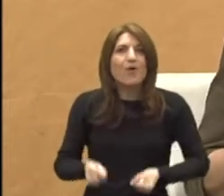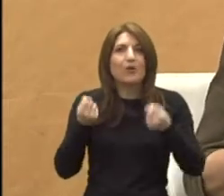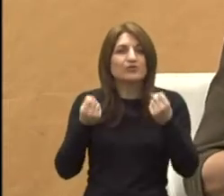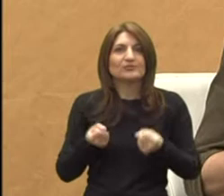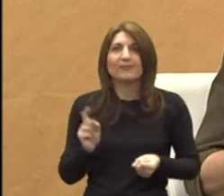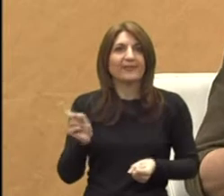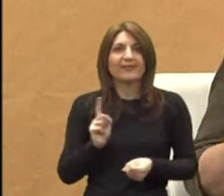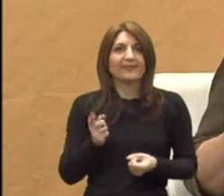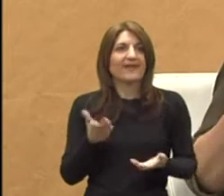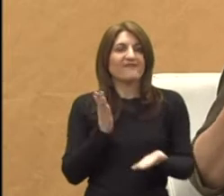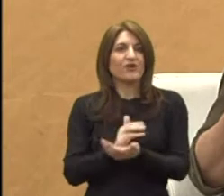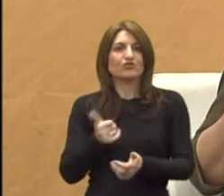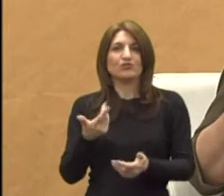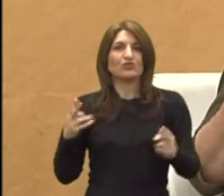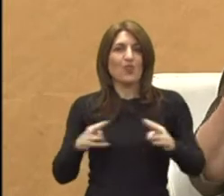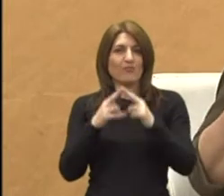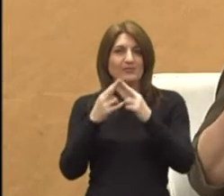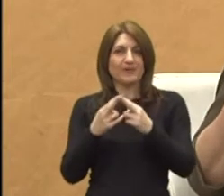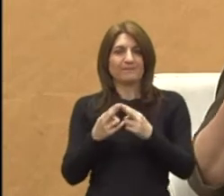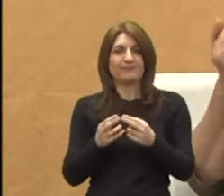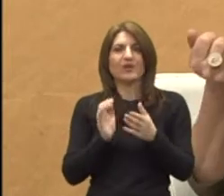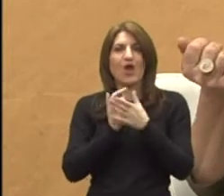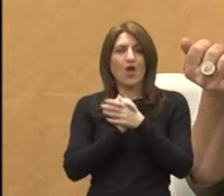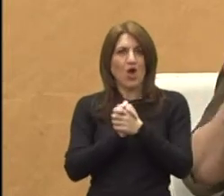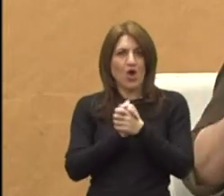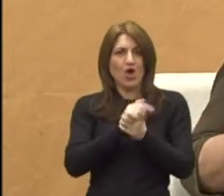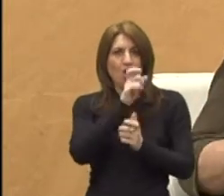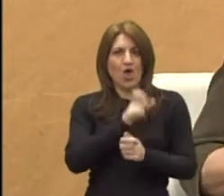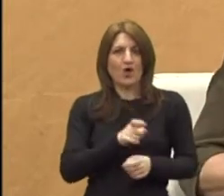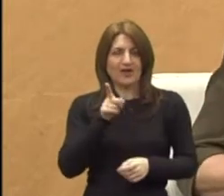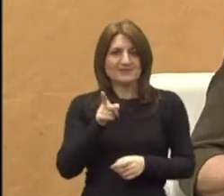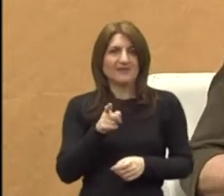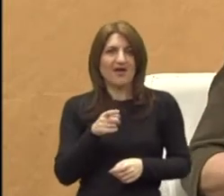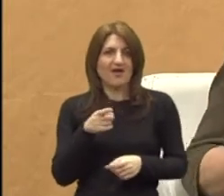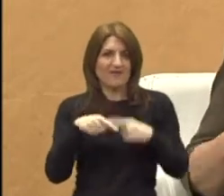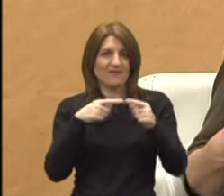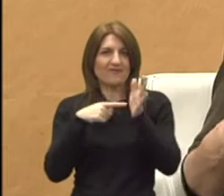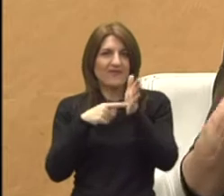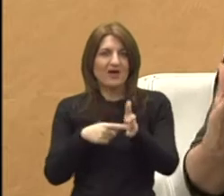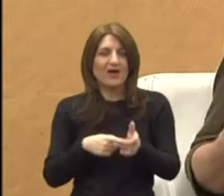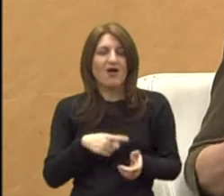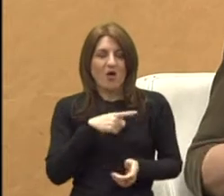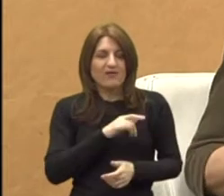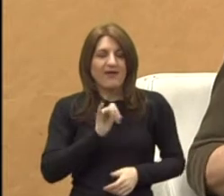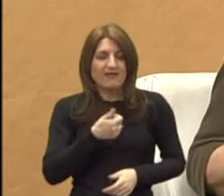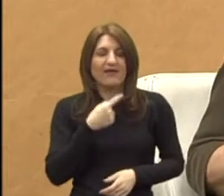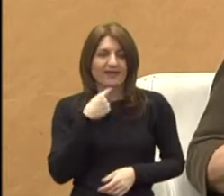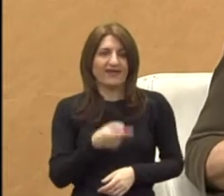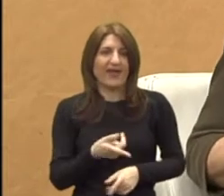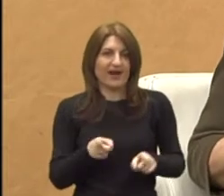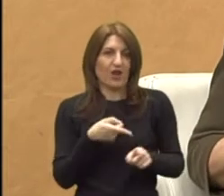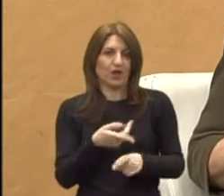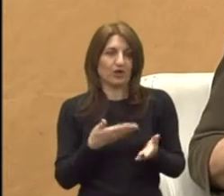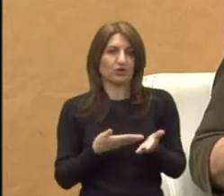puno susretali. Što je kolegica u prilogu isto tako vam sama naznačila.